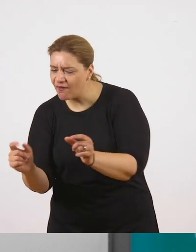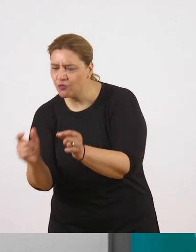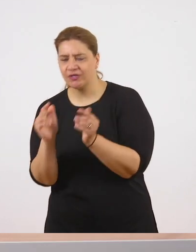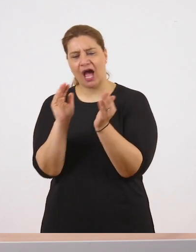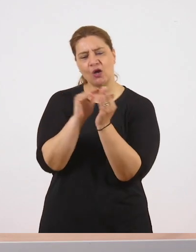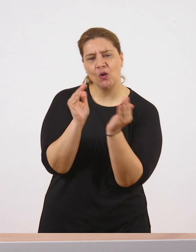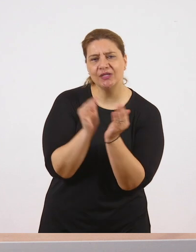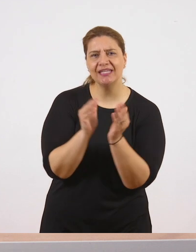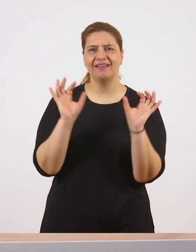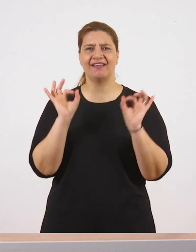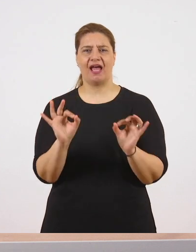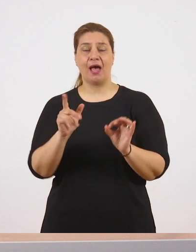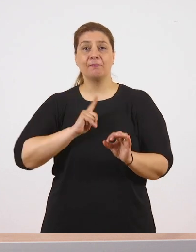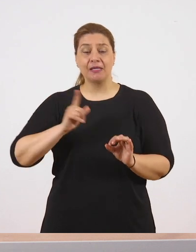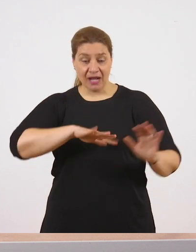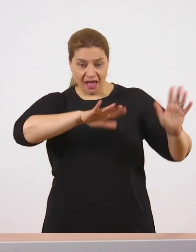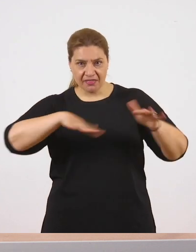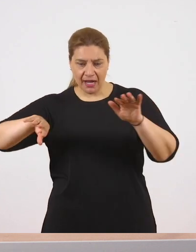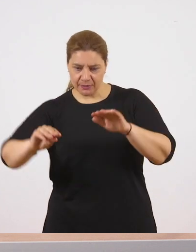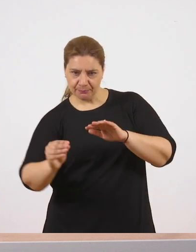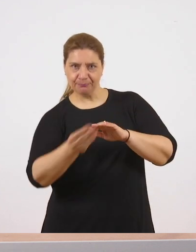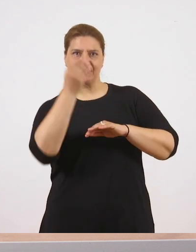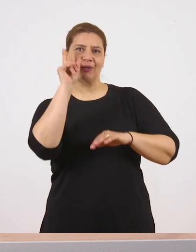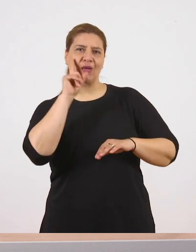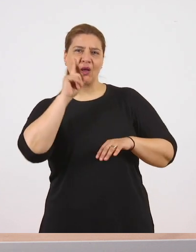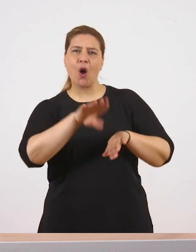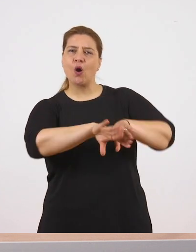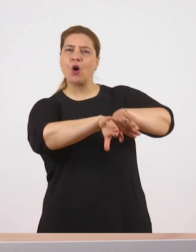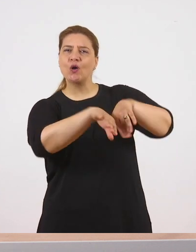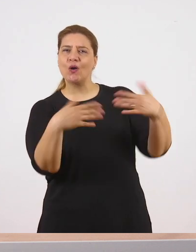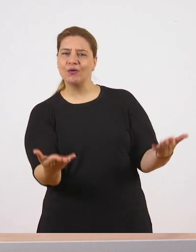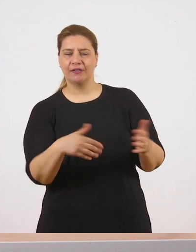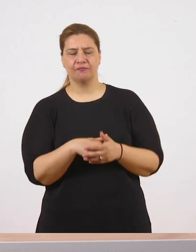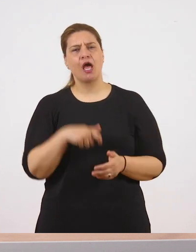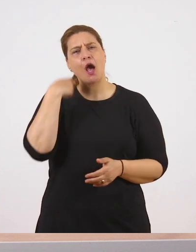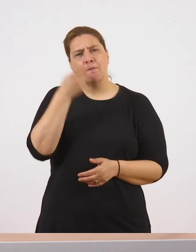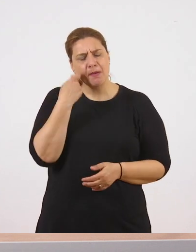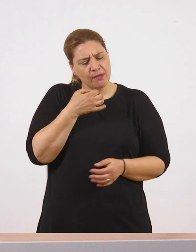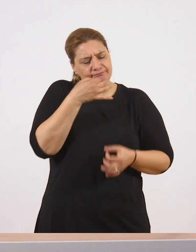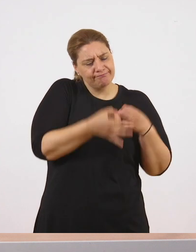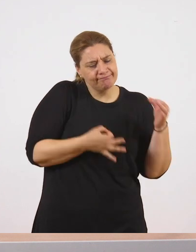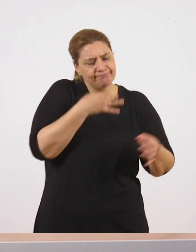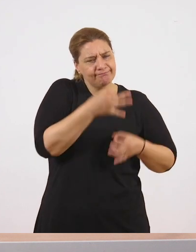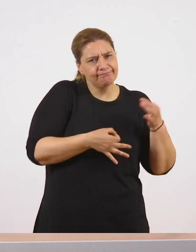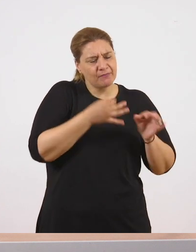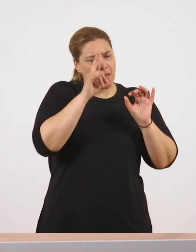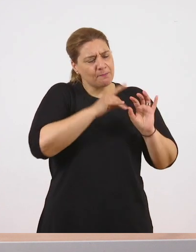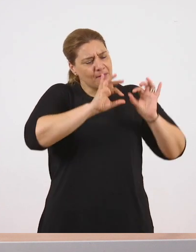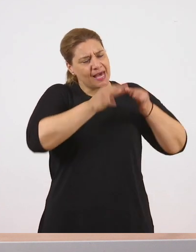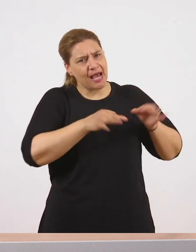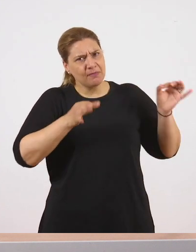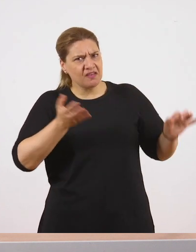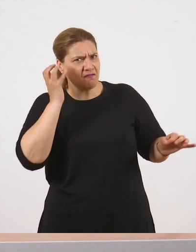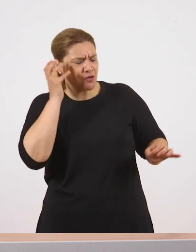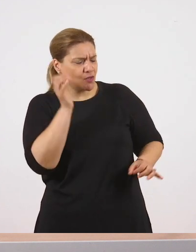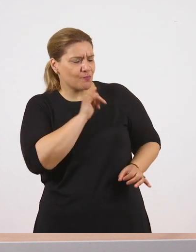Κι όλο κοίταζα πότε θα βγει η γοργόνα. Η μαμά δεν βαριόταν να μου λέει και να μου ξαναλέει παραμύθια. Από εκείνη έμαθα να